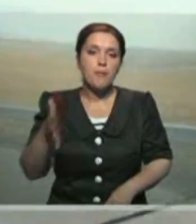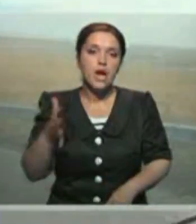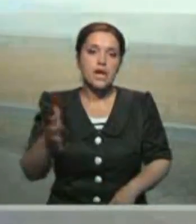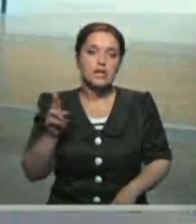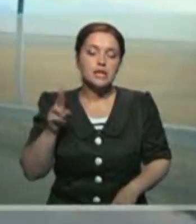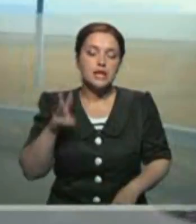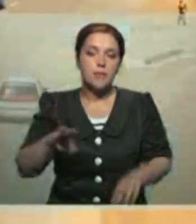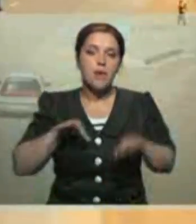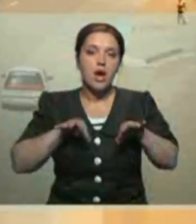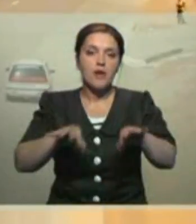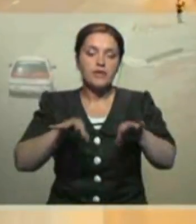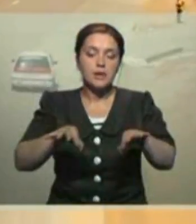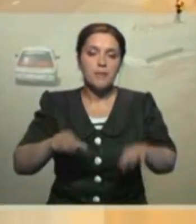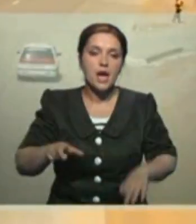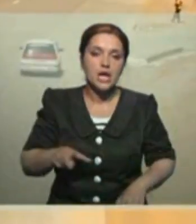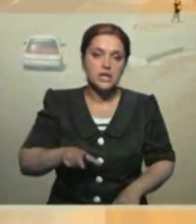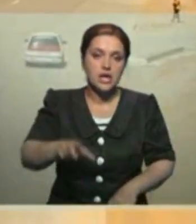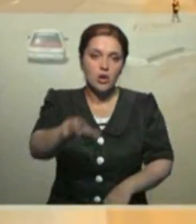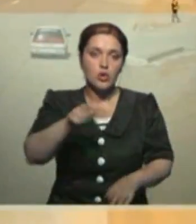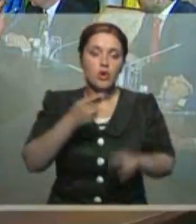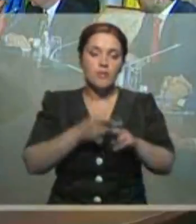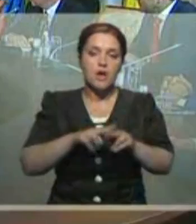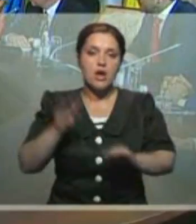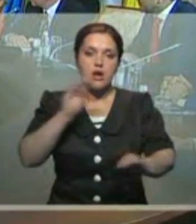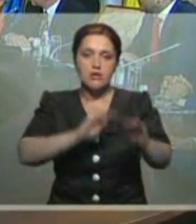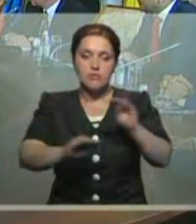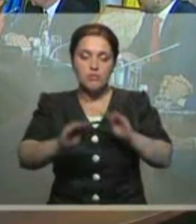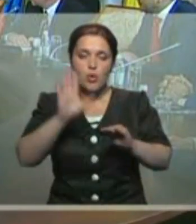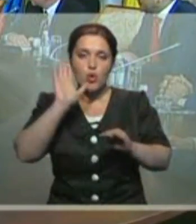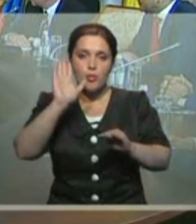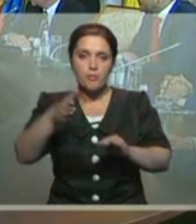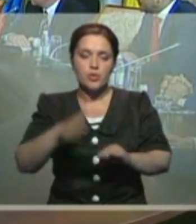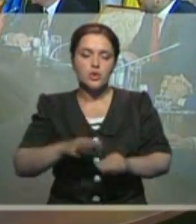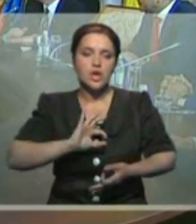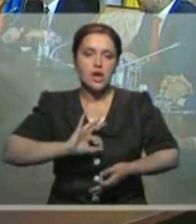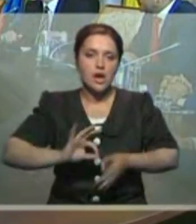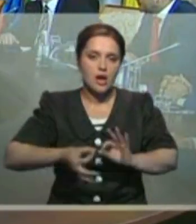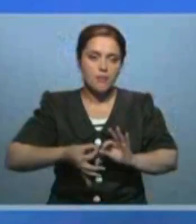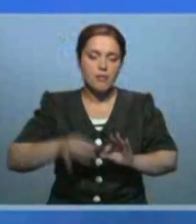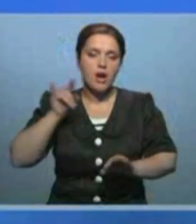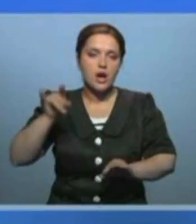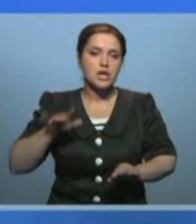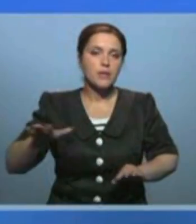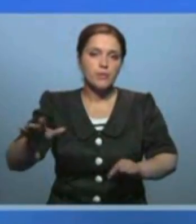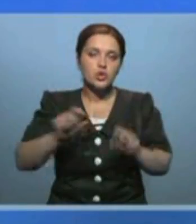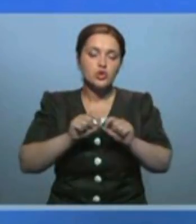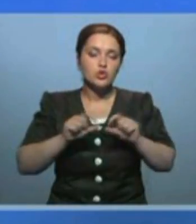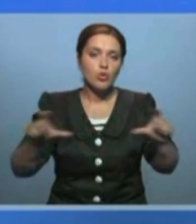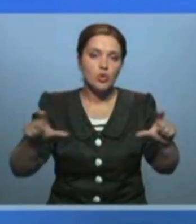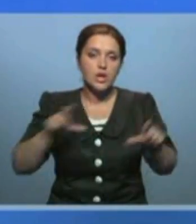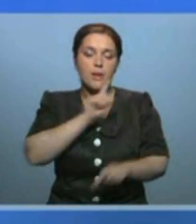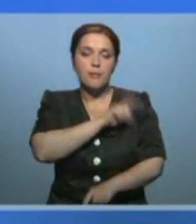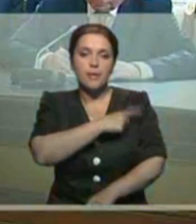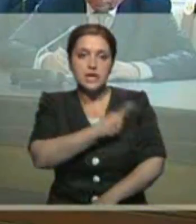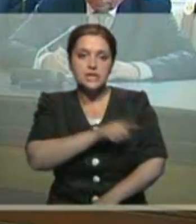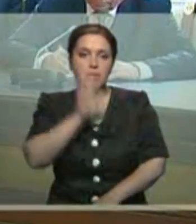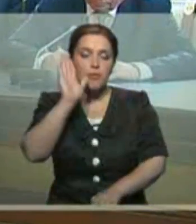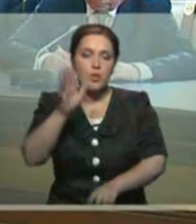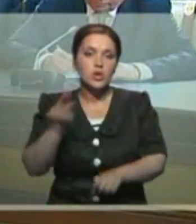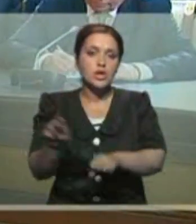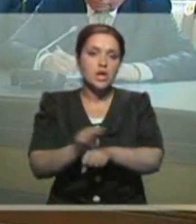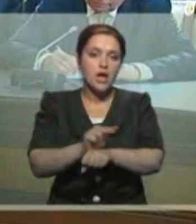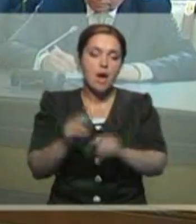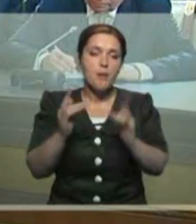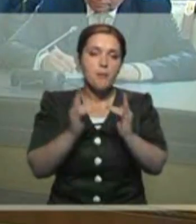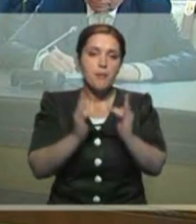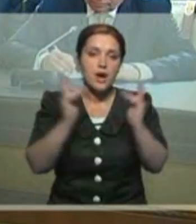автомобильных дорог. И это лишь часть инфраструктурного развития. Появятся новые аэропорты, школы и больницы. Будут реконструированы